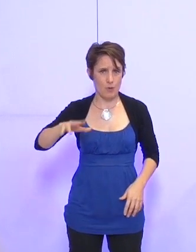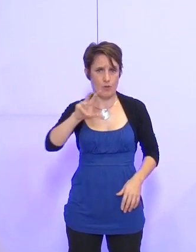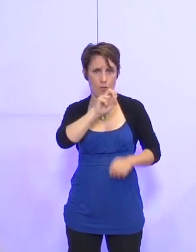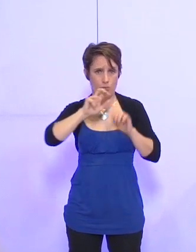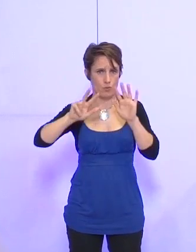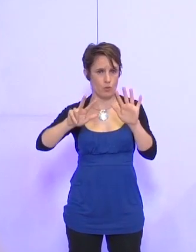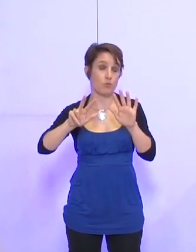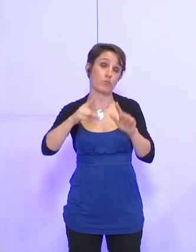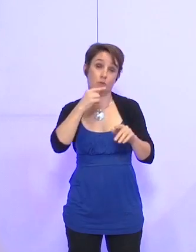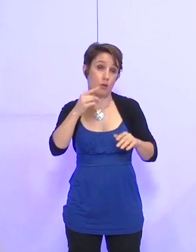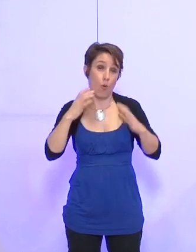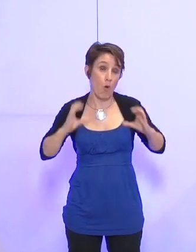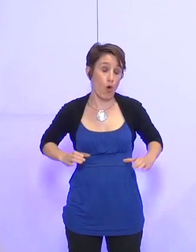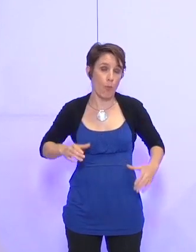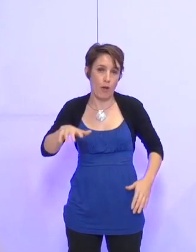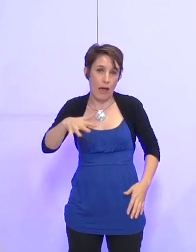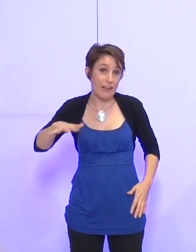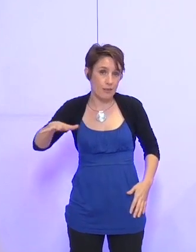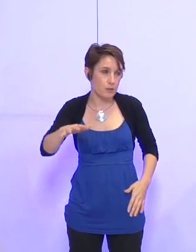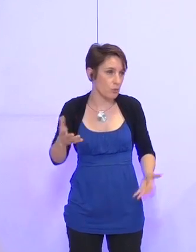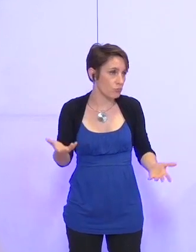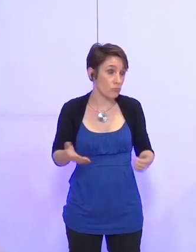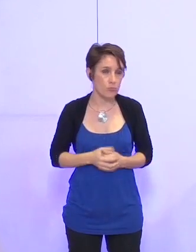Club d'athlétisme. Je ne pas si c'est marqué dedans.